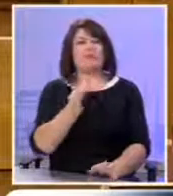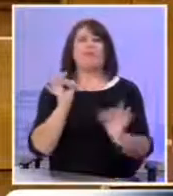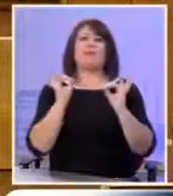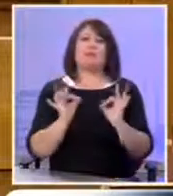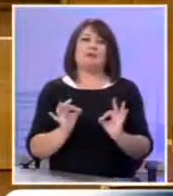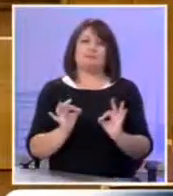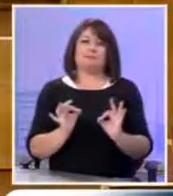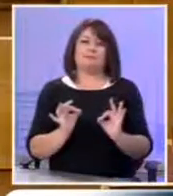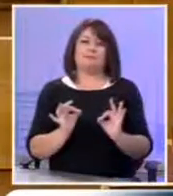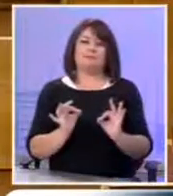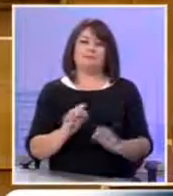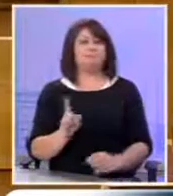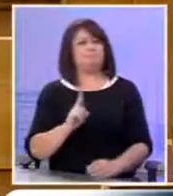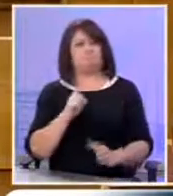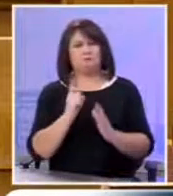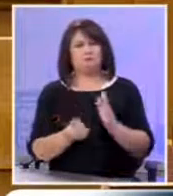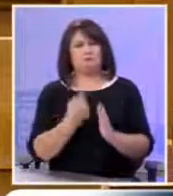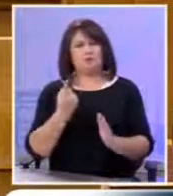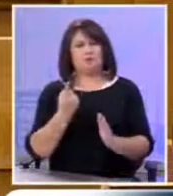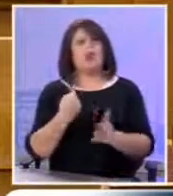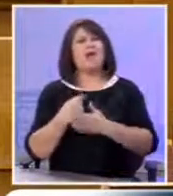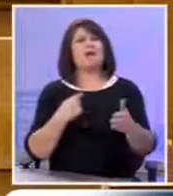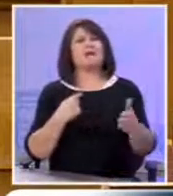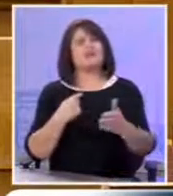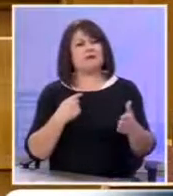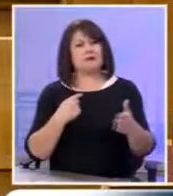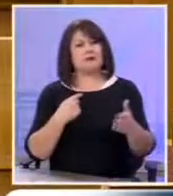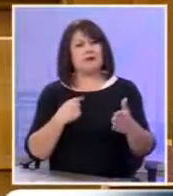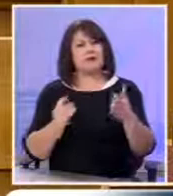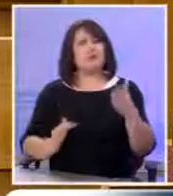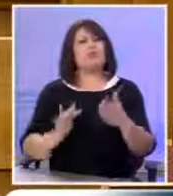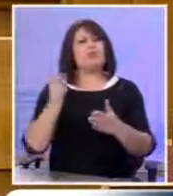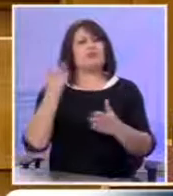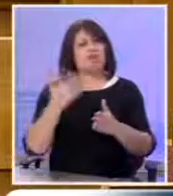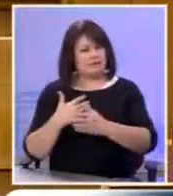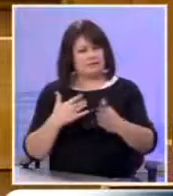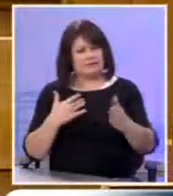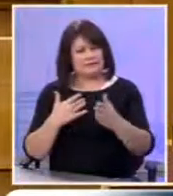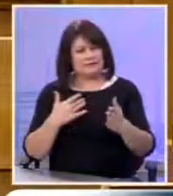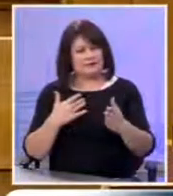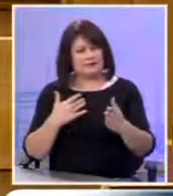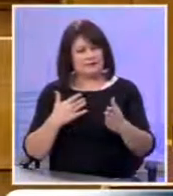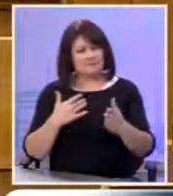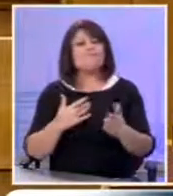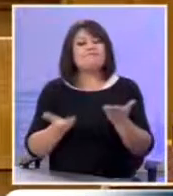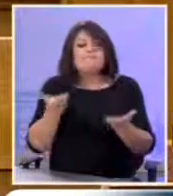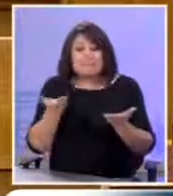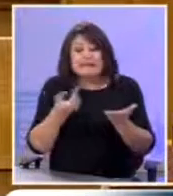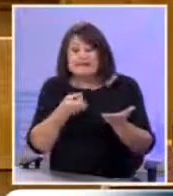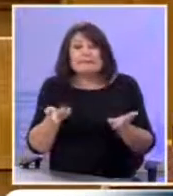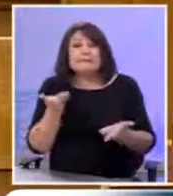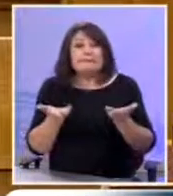Δεν είναι η πρώτη φορά που οι αριστερά, οι προοδευτικές δυνάμεις βρίσκονται μπροστά σε τέτοια διλήμματα